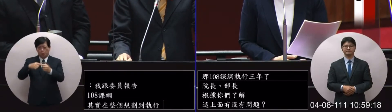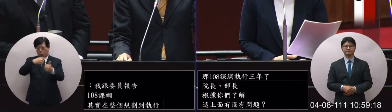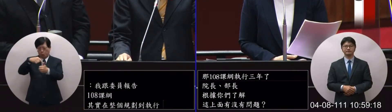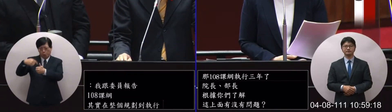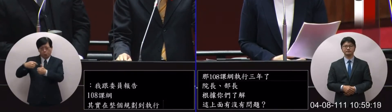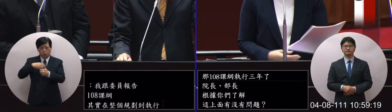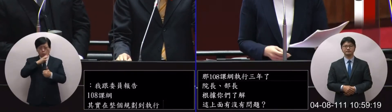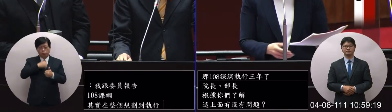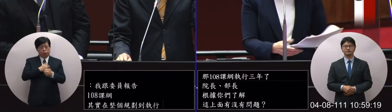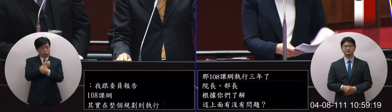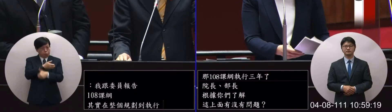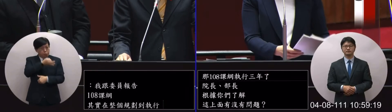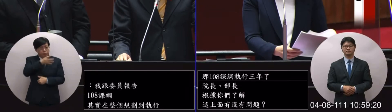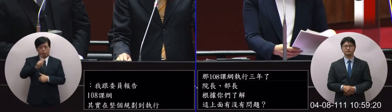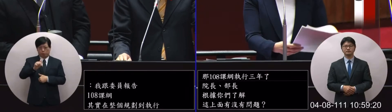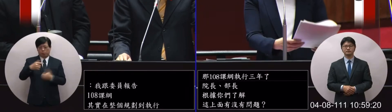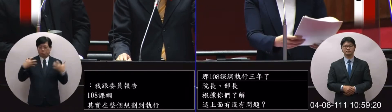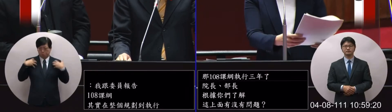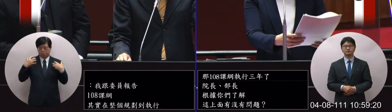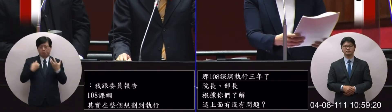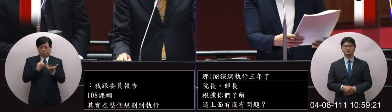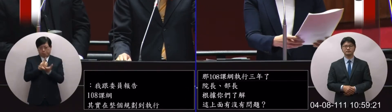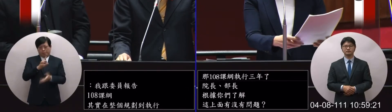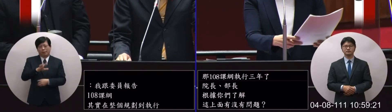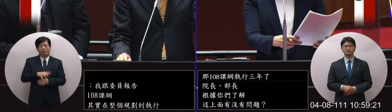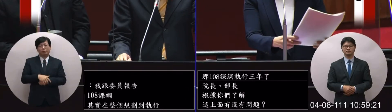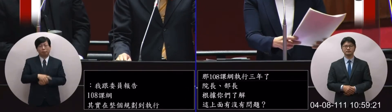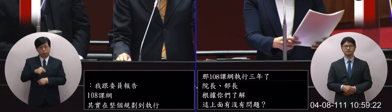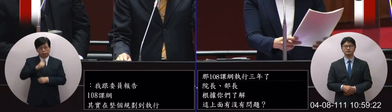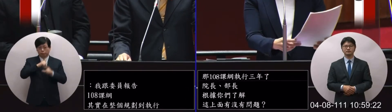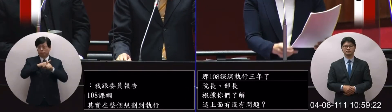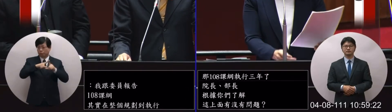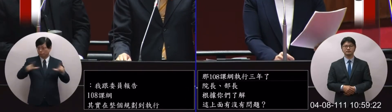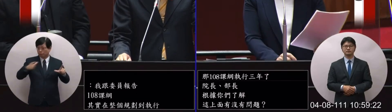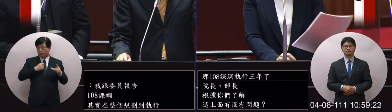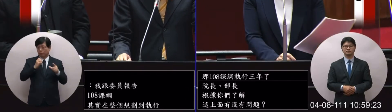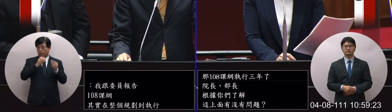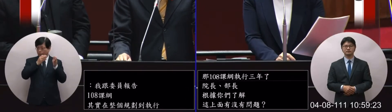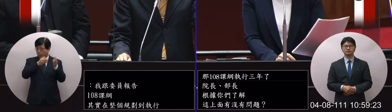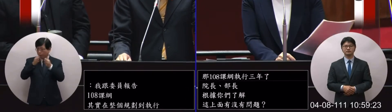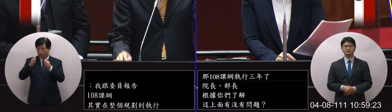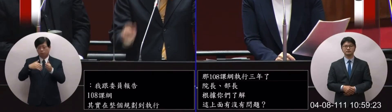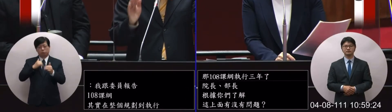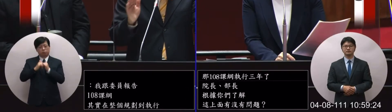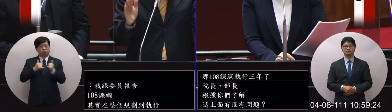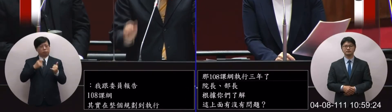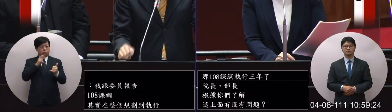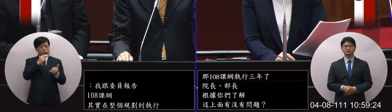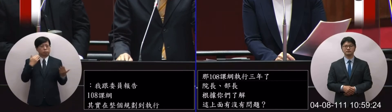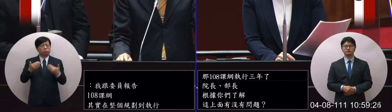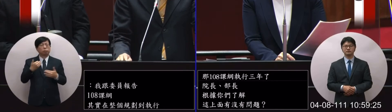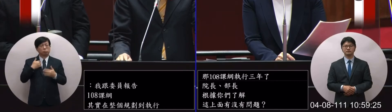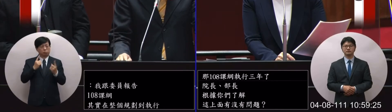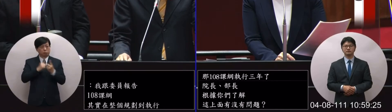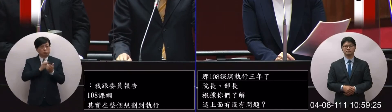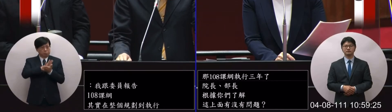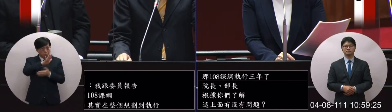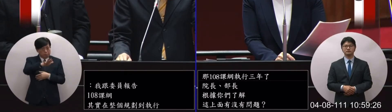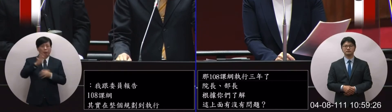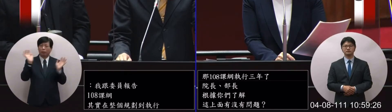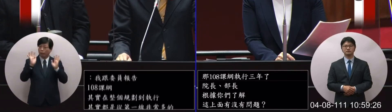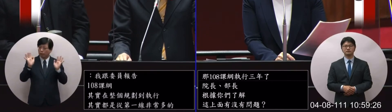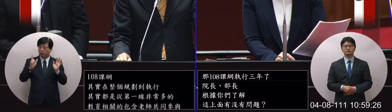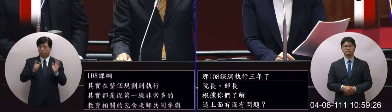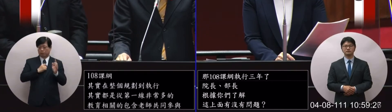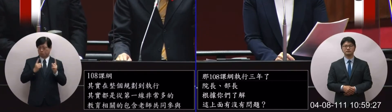相關事務班老師來共同的參與那整個大的方向我想從各界也都了解面對未來孩子